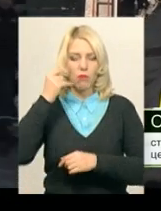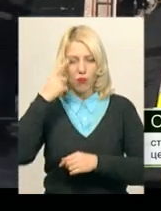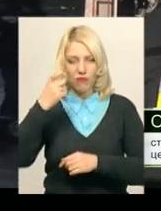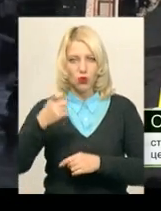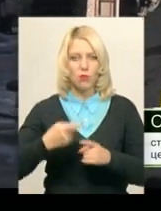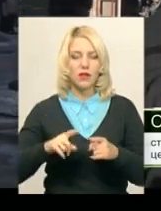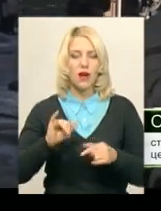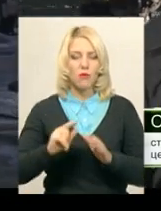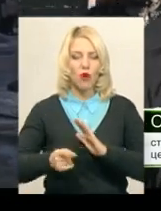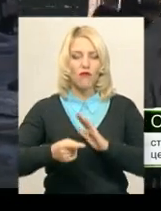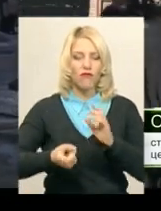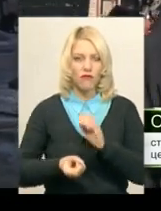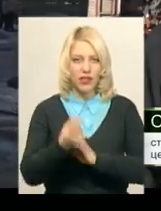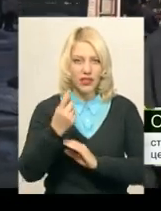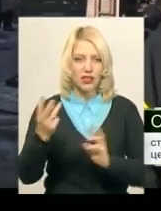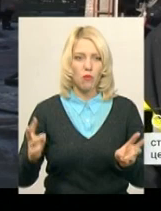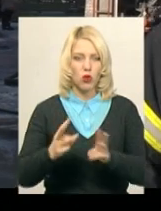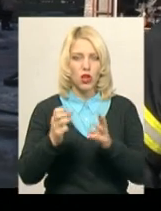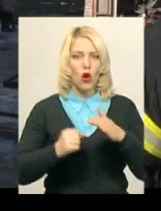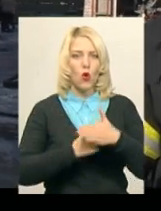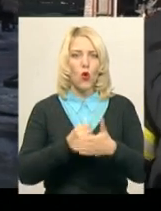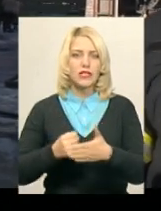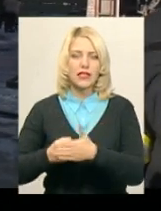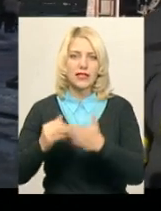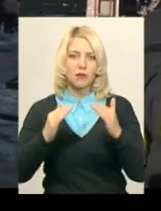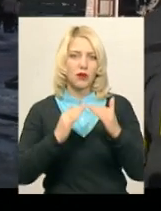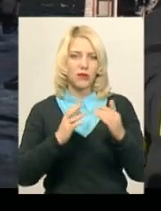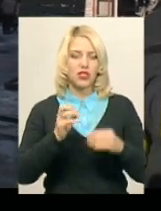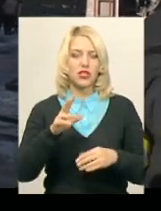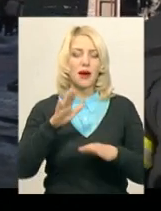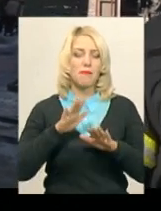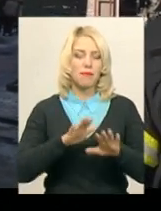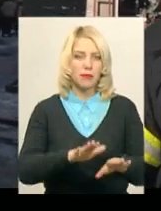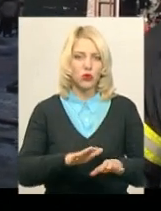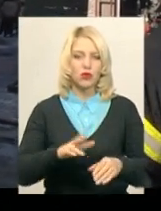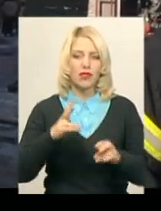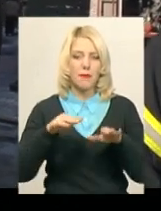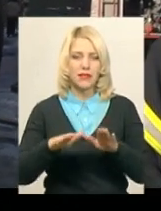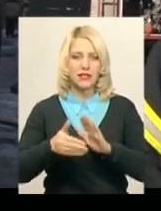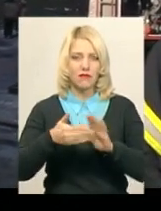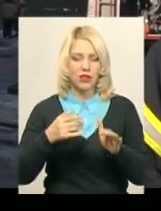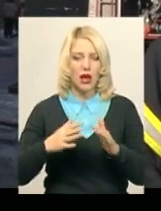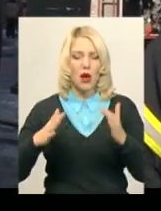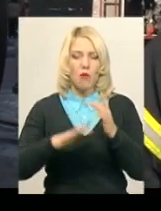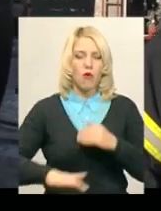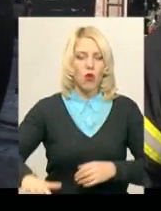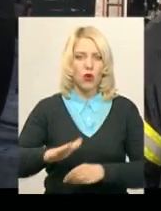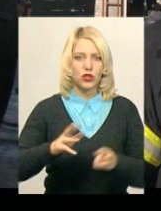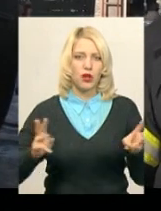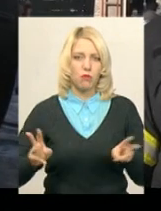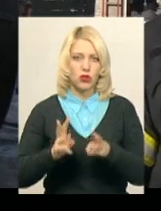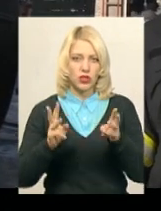виникнення пожежі в складських приміщеннях. По прибуттю до місця виклику встановлено площа пожежі близько 200